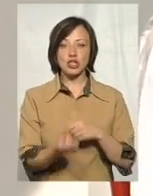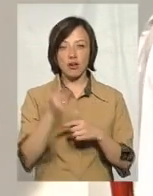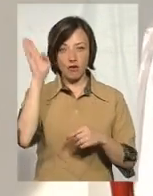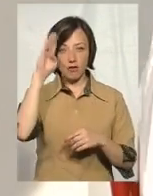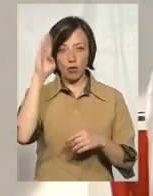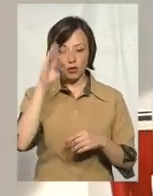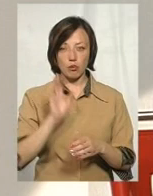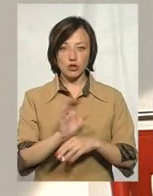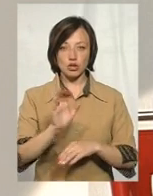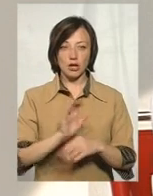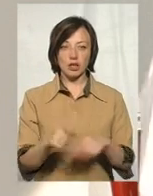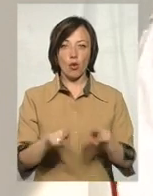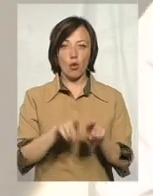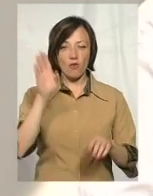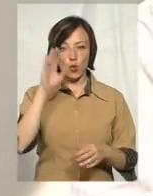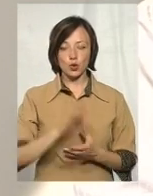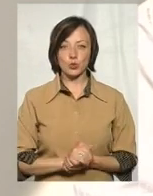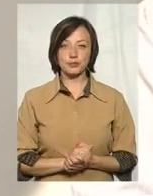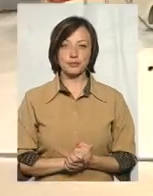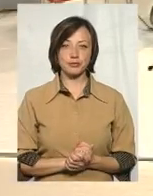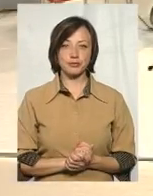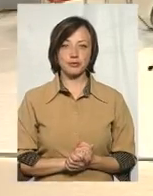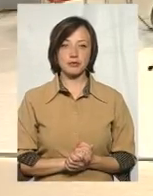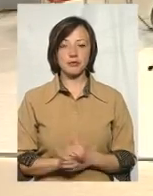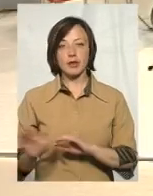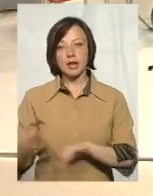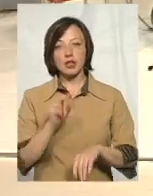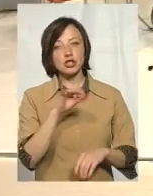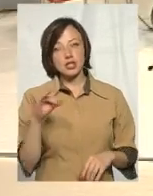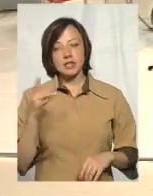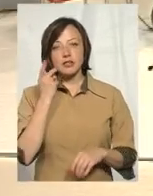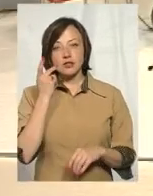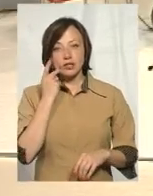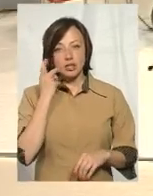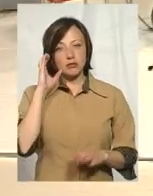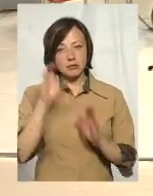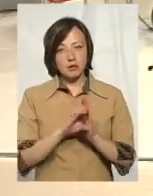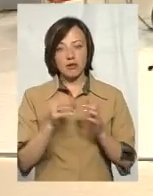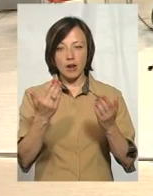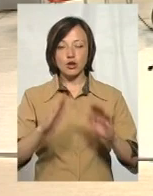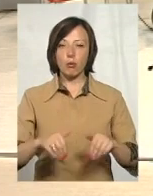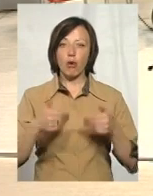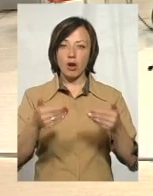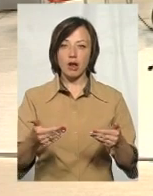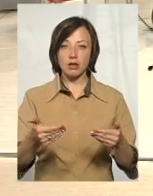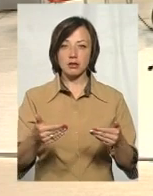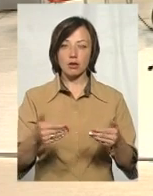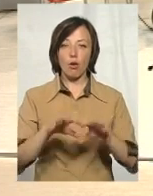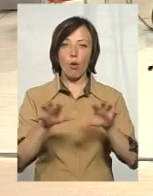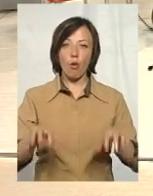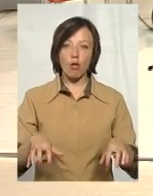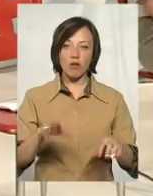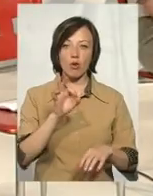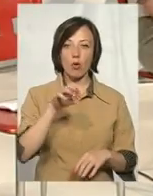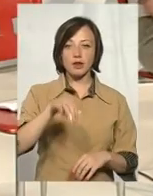водопостачання таку воду. Чи завжди, до речі, дослухаються до ваших порад ті самі голови